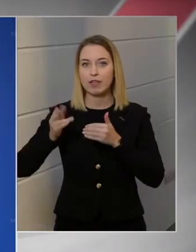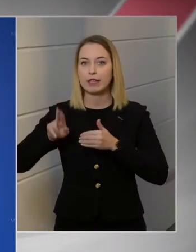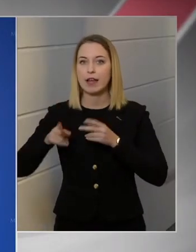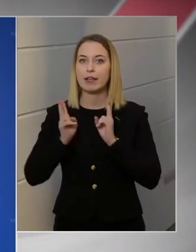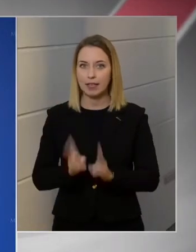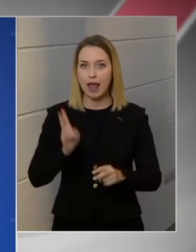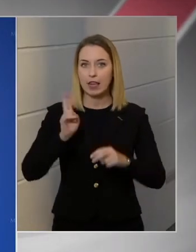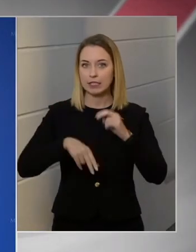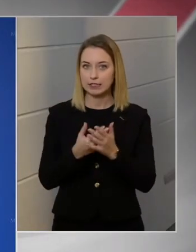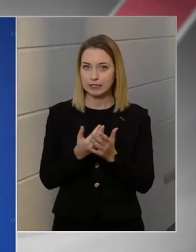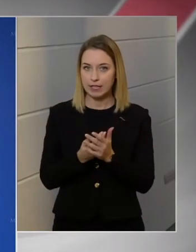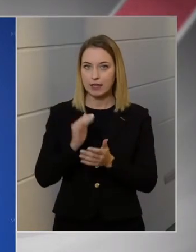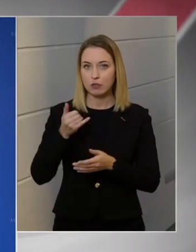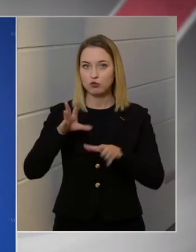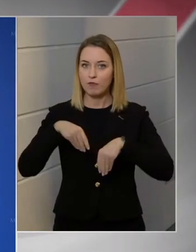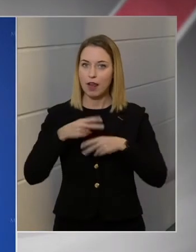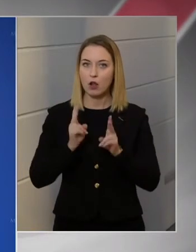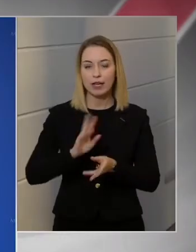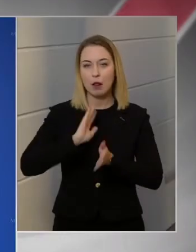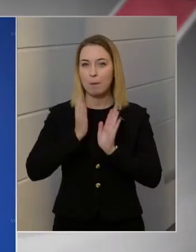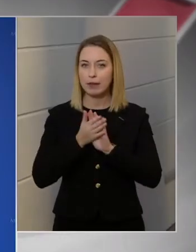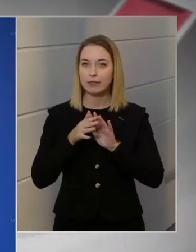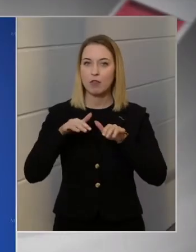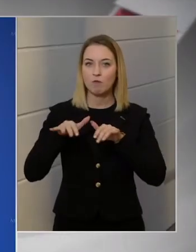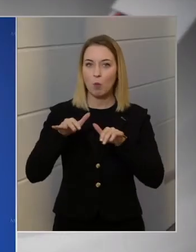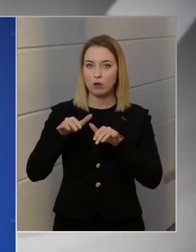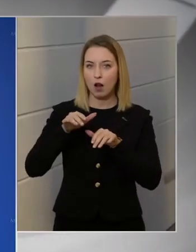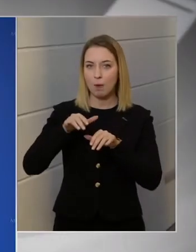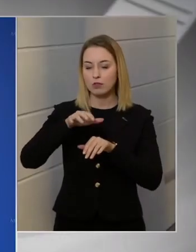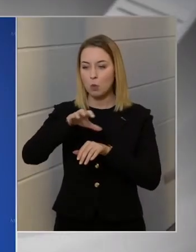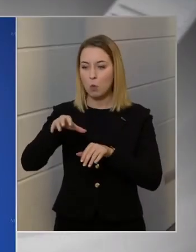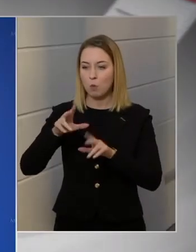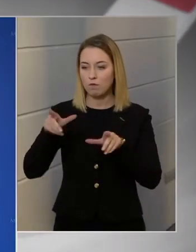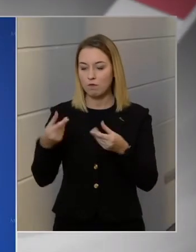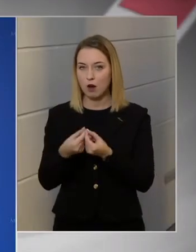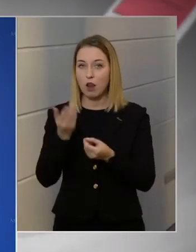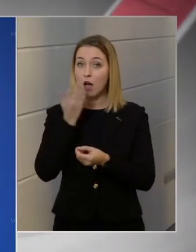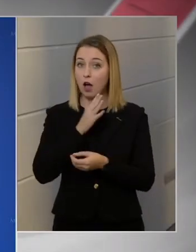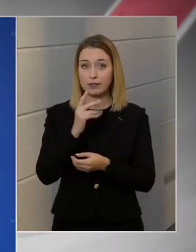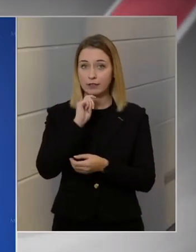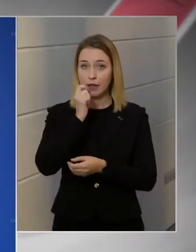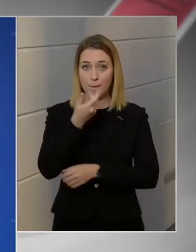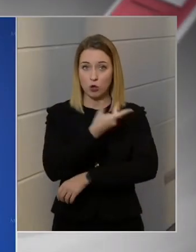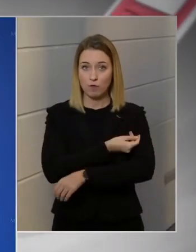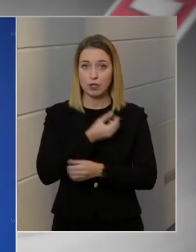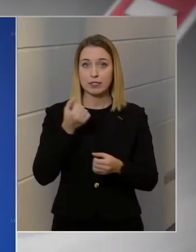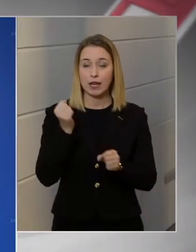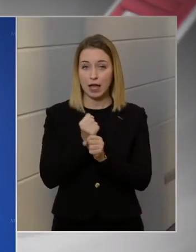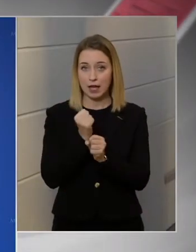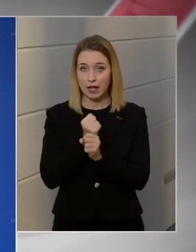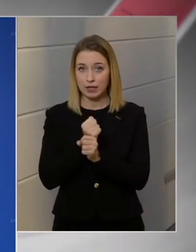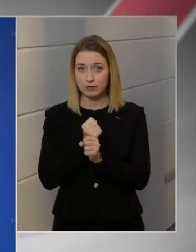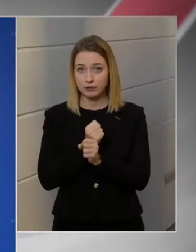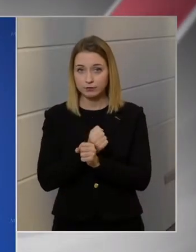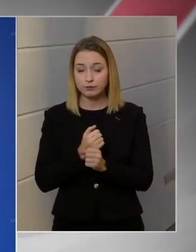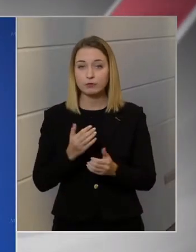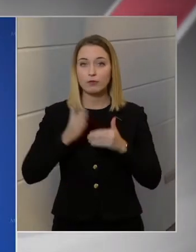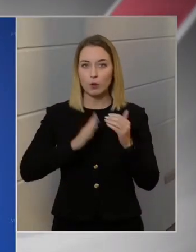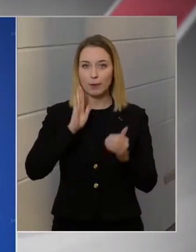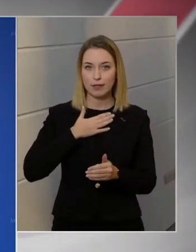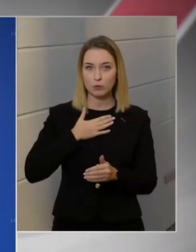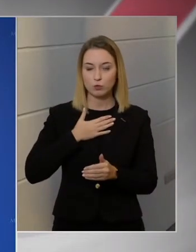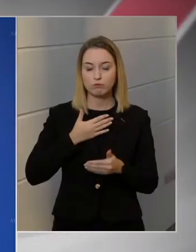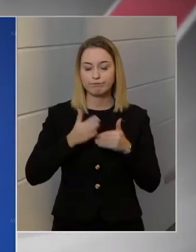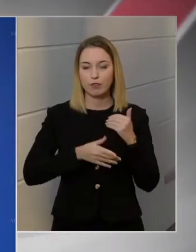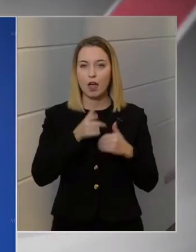és tárgyalni kell minden forgalmazóval. Hogyha nem magyar vakcinát gyártunk, ha addig még nem tudunk magyar vakcinát gyártani, akkor